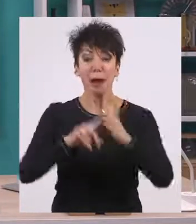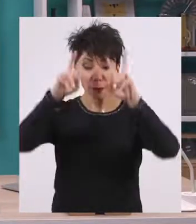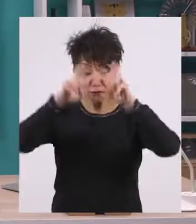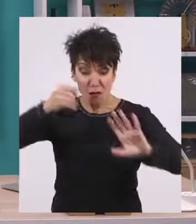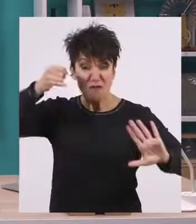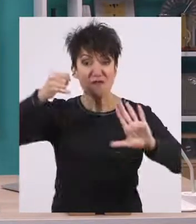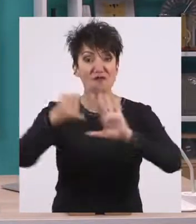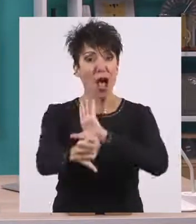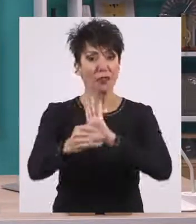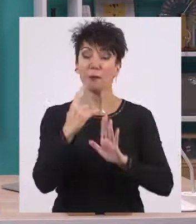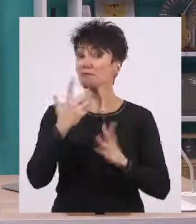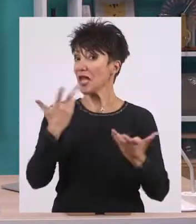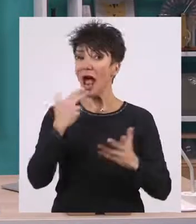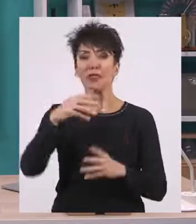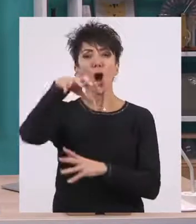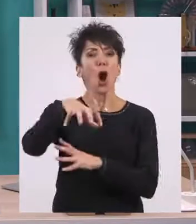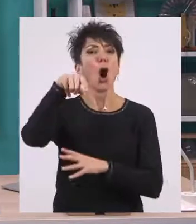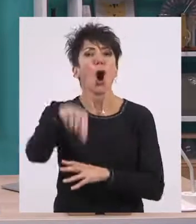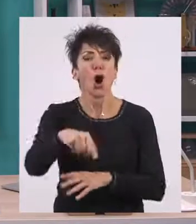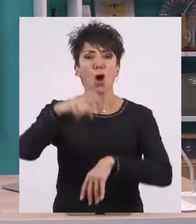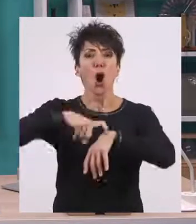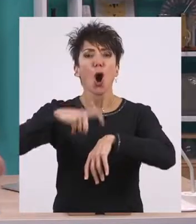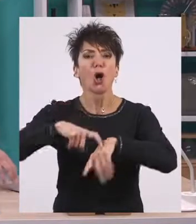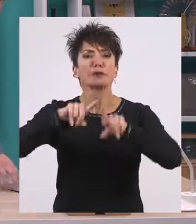εντοπίζεται, δηλαδή σε ένα συγκεκριμένο χώρο και χρόνο.